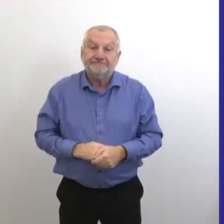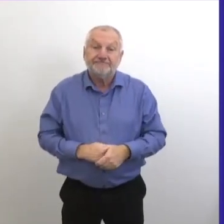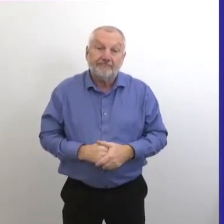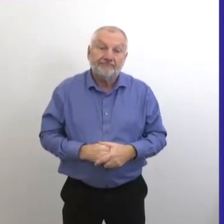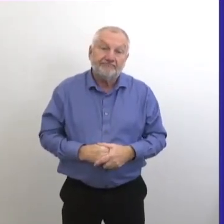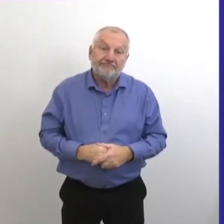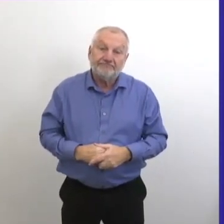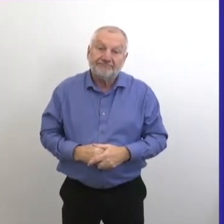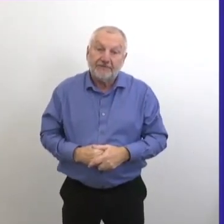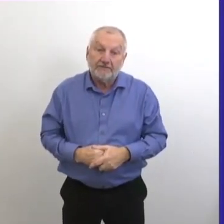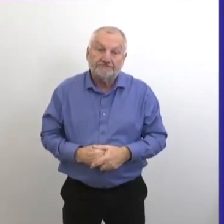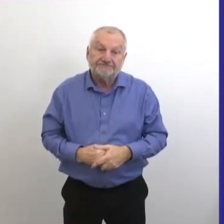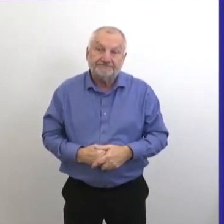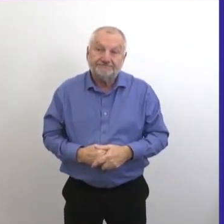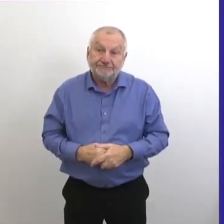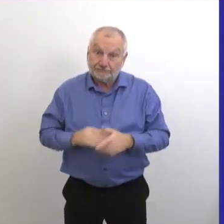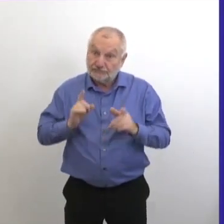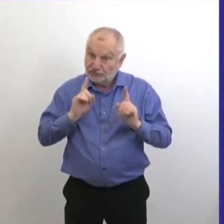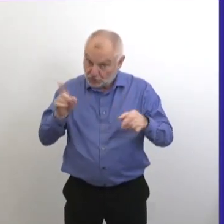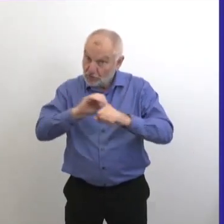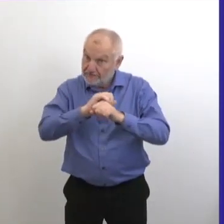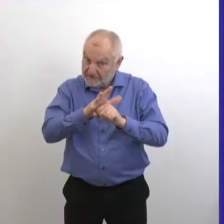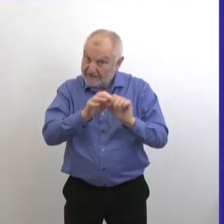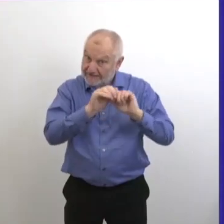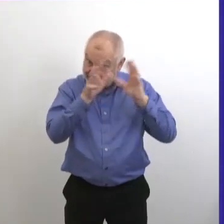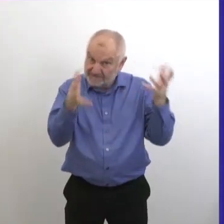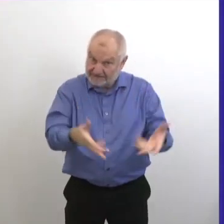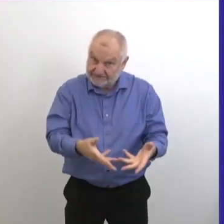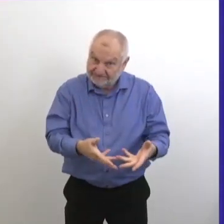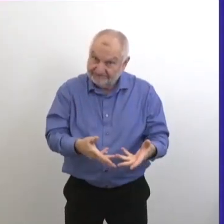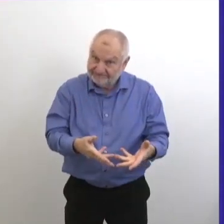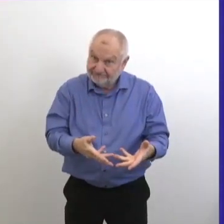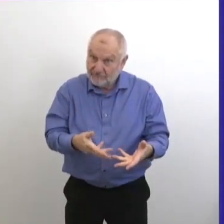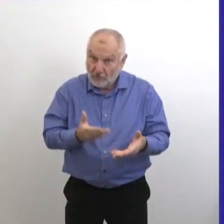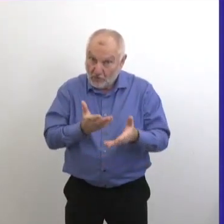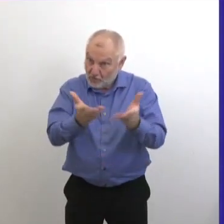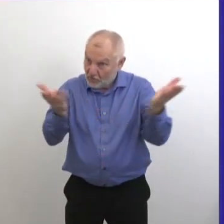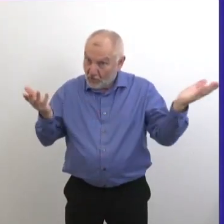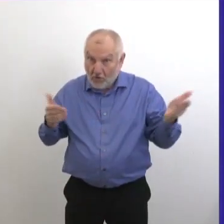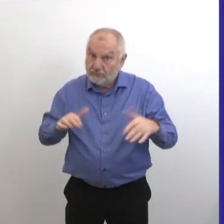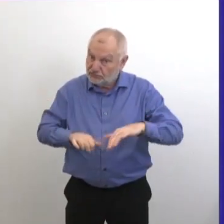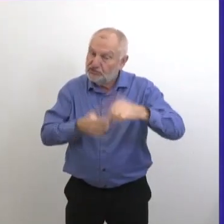Pendant cette pandémie, c'est difficile pour tout le monde. On a besoin de faire des sacrifices.